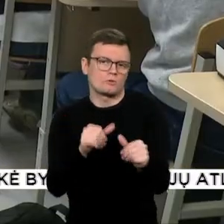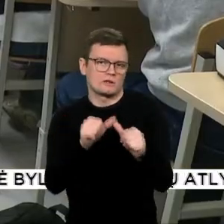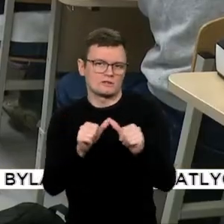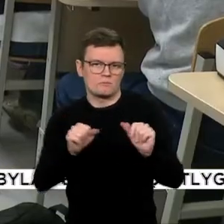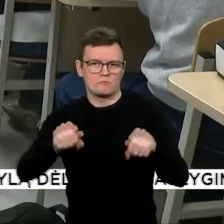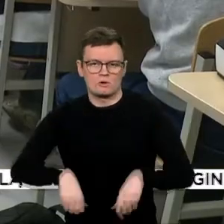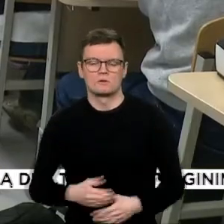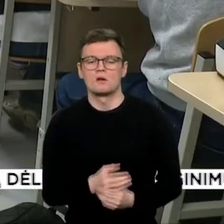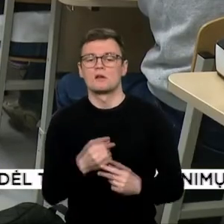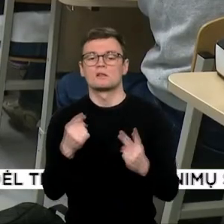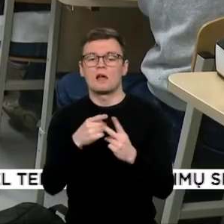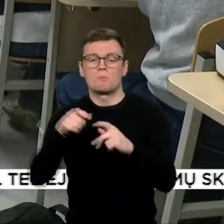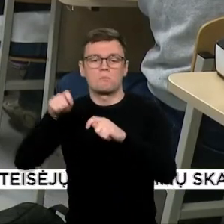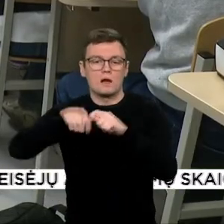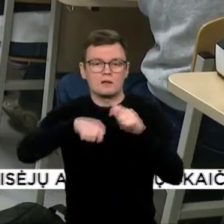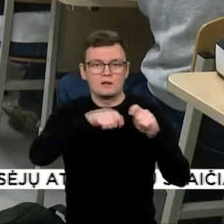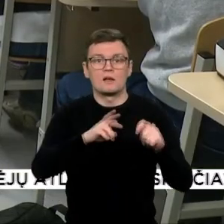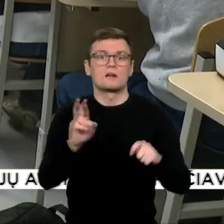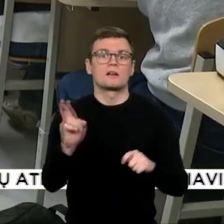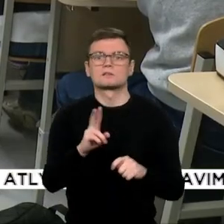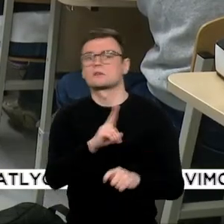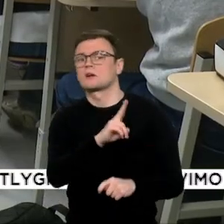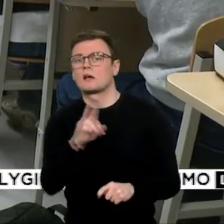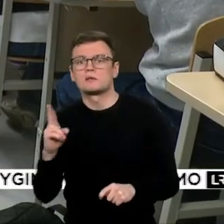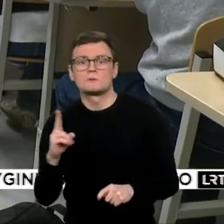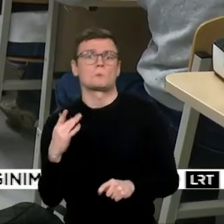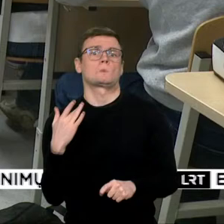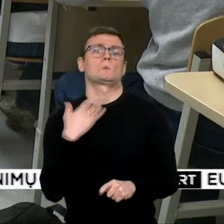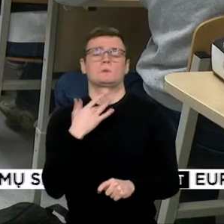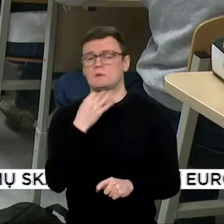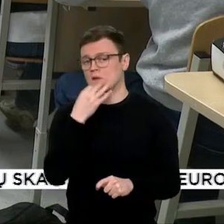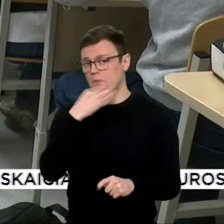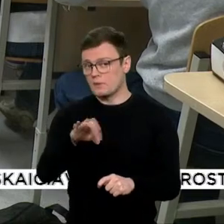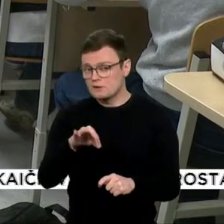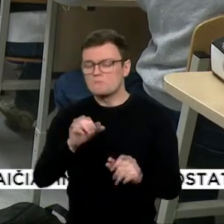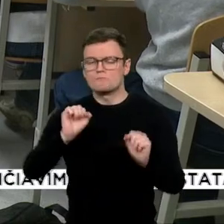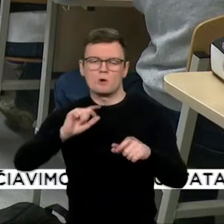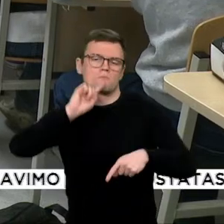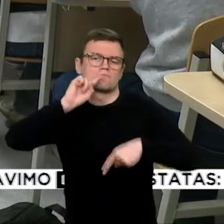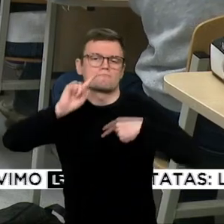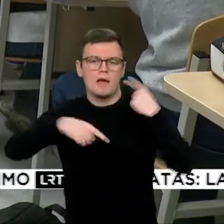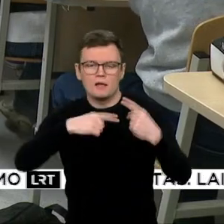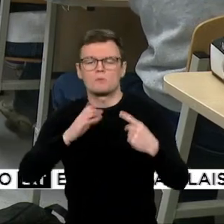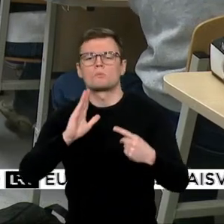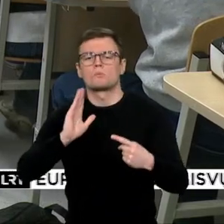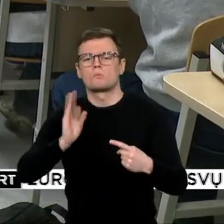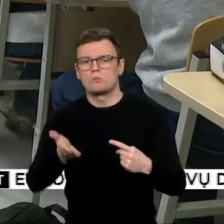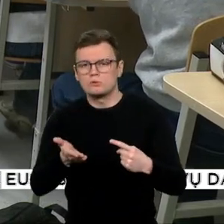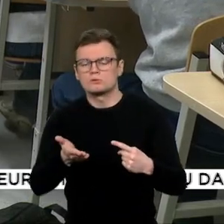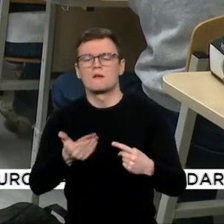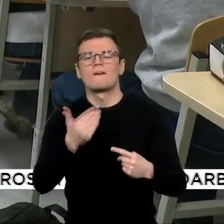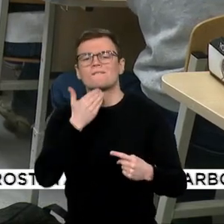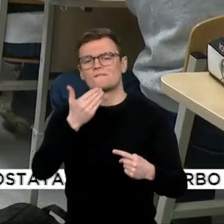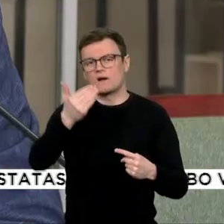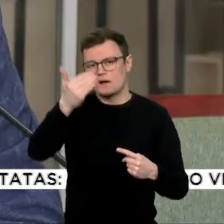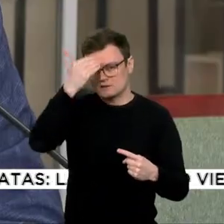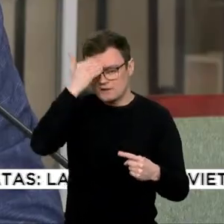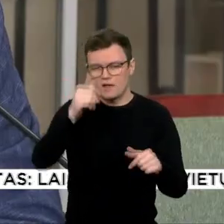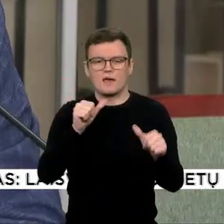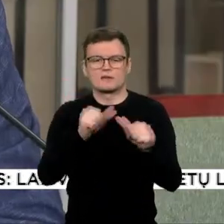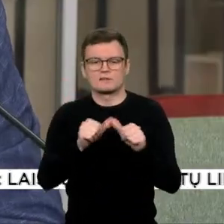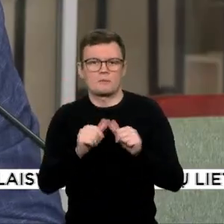tarpinio patikrinimo rezultatu nepatenkinti mokiniai galėtų padaryti kitame per vasarą vykstančią beturiantų brandos egzaminų sesiją.